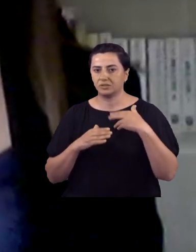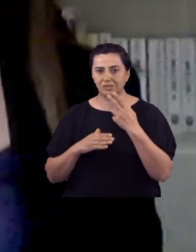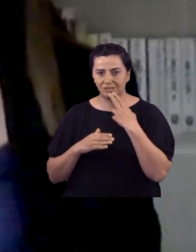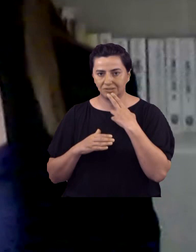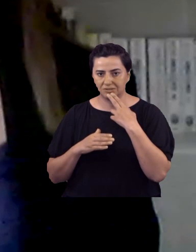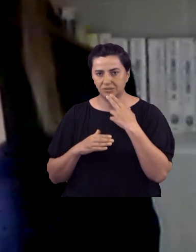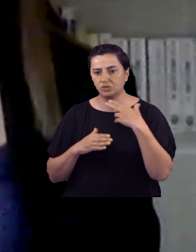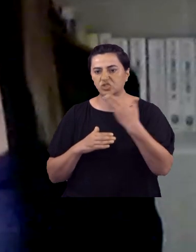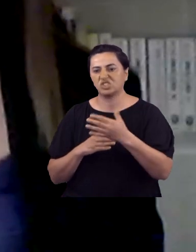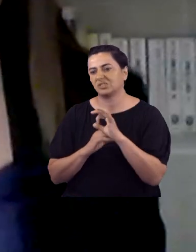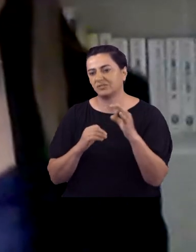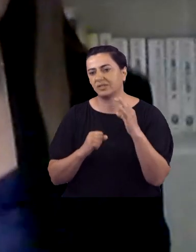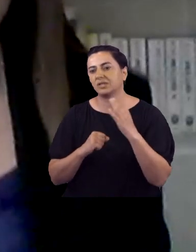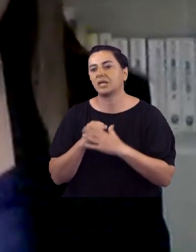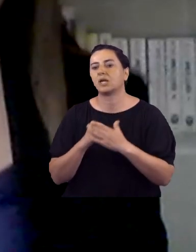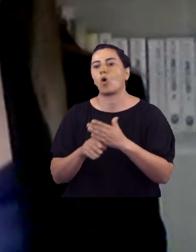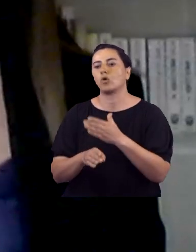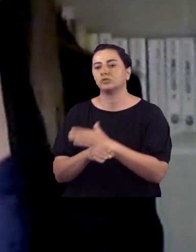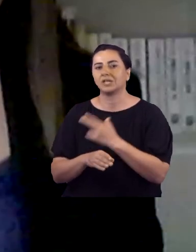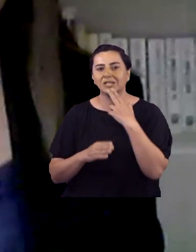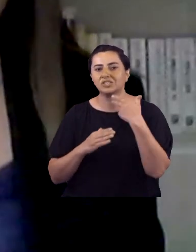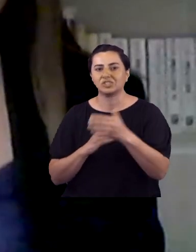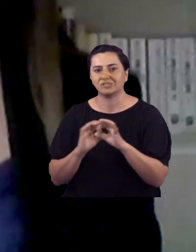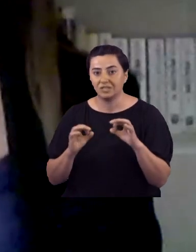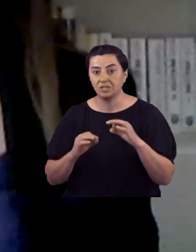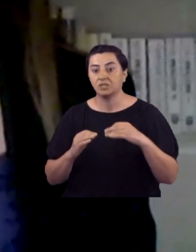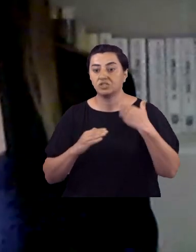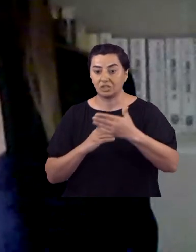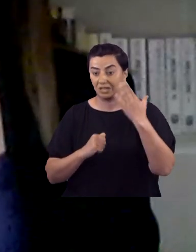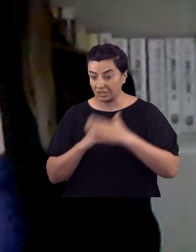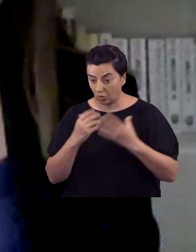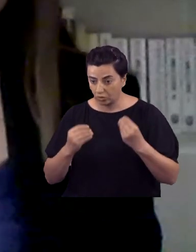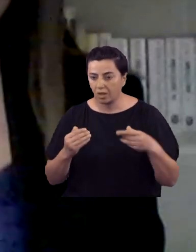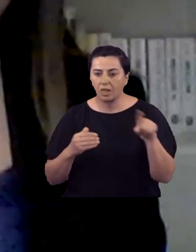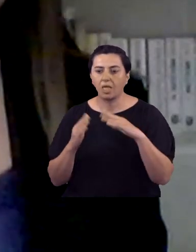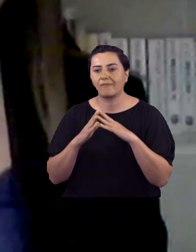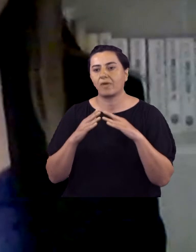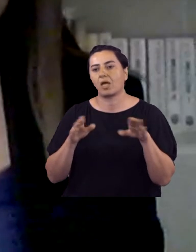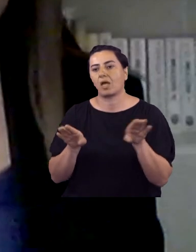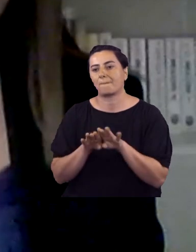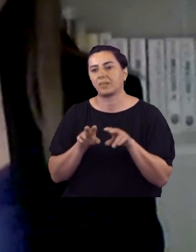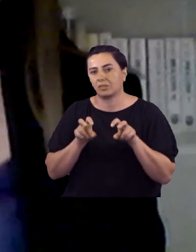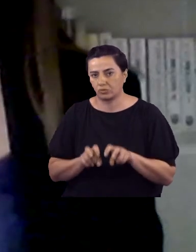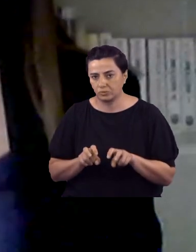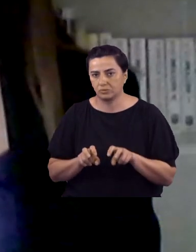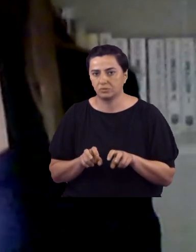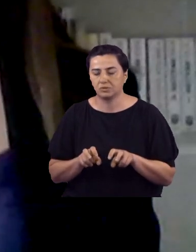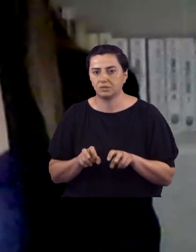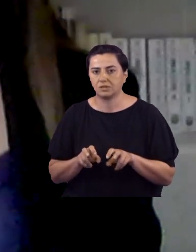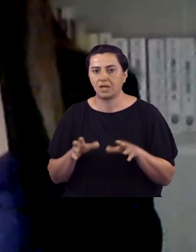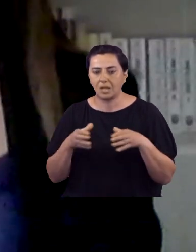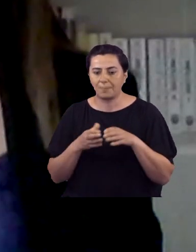yani kadınlar zaten sokağa çıkma yasağından önce dışarı çıkmıyorlardı. Sokağa çıkma yasağından sonra iyice eve kapandığını görebiliyorduk. Ve